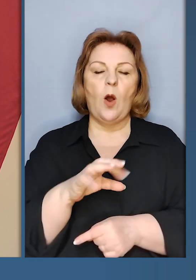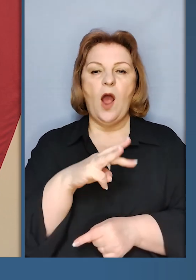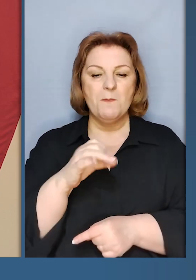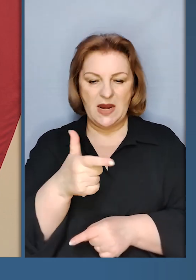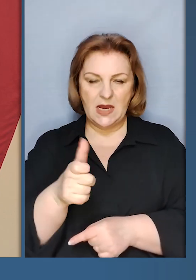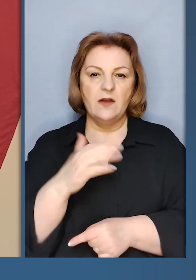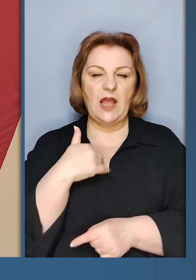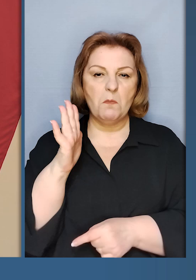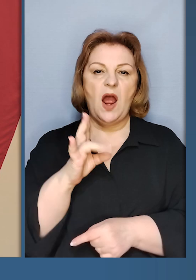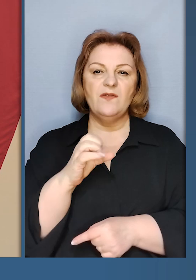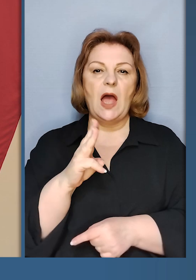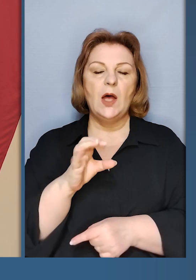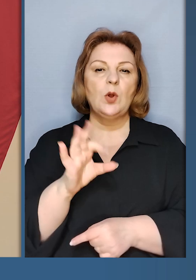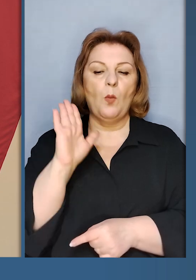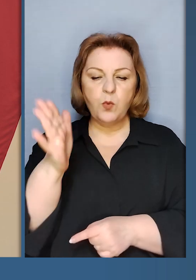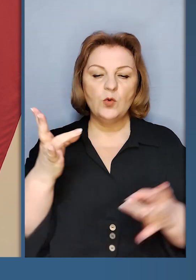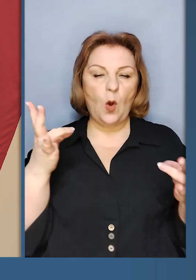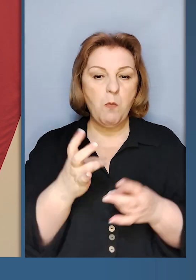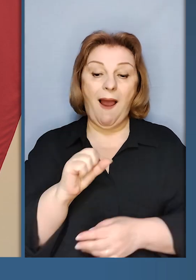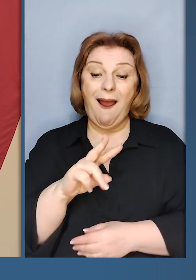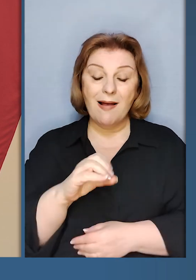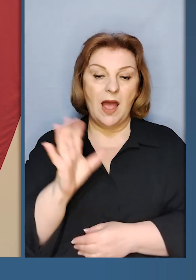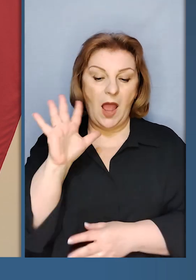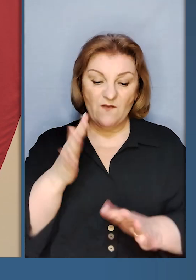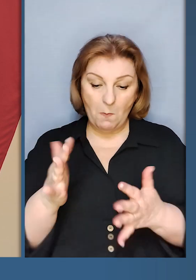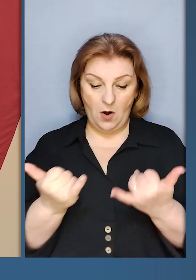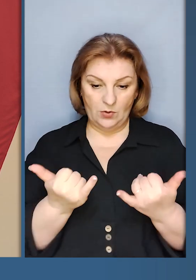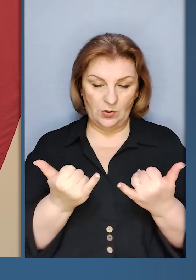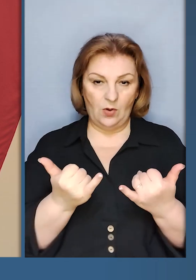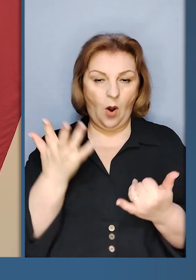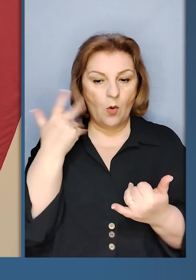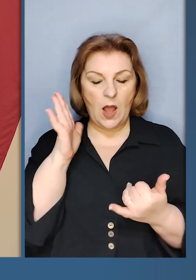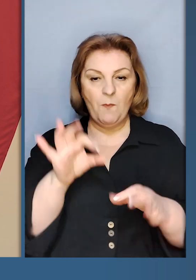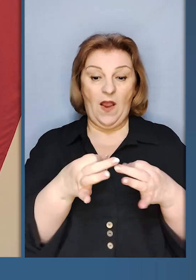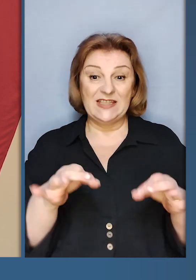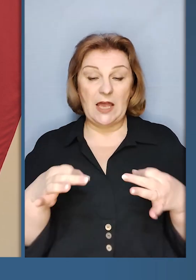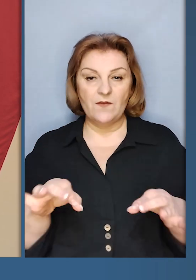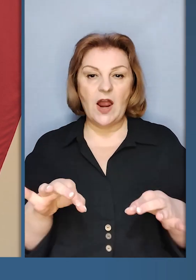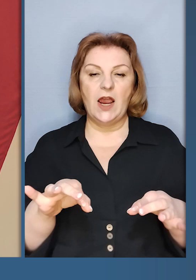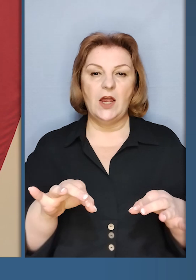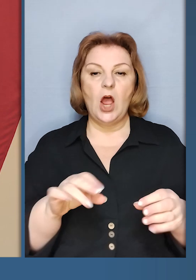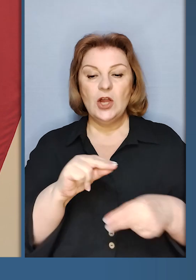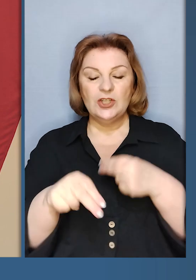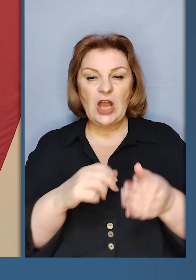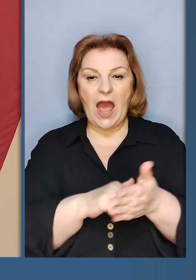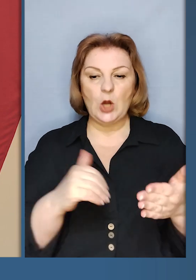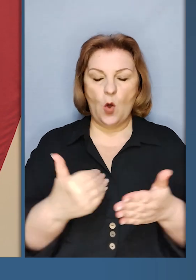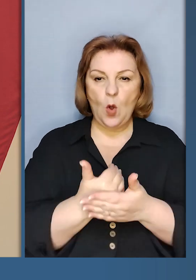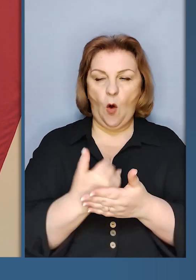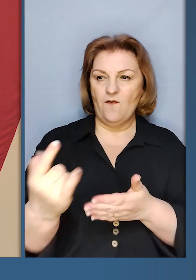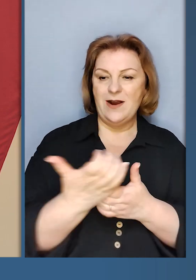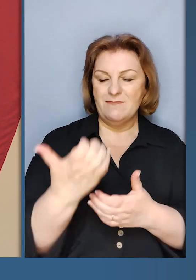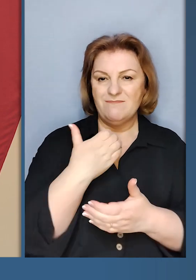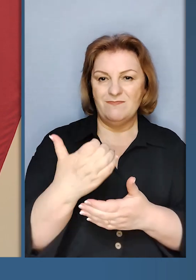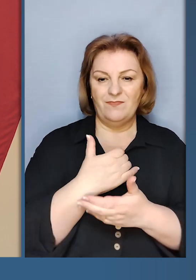міги будуть нам ще наразі потрібні, але в момент, коли вони будуть звільнятися через нові